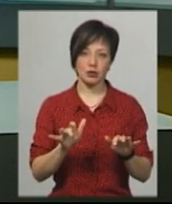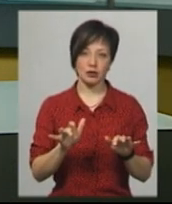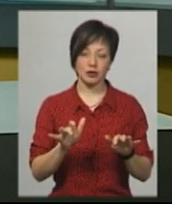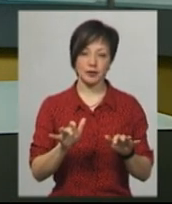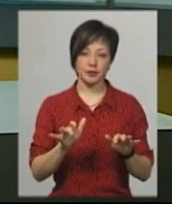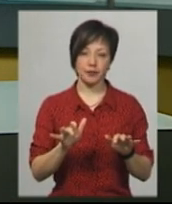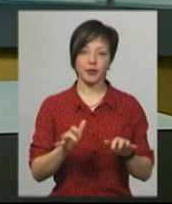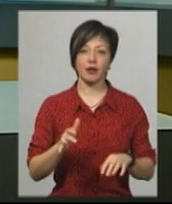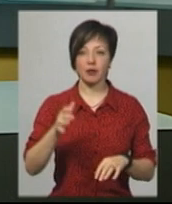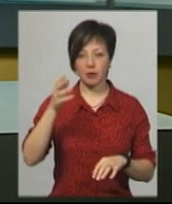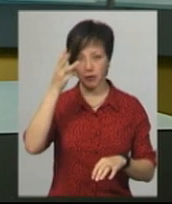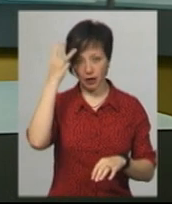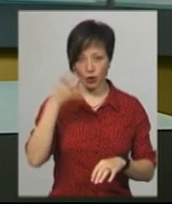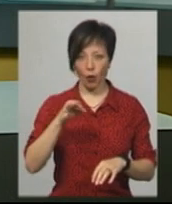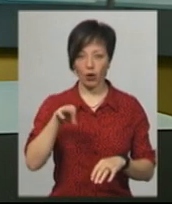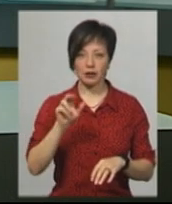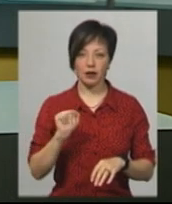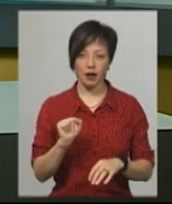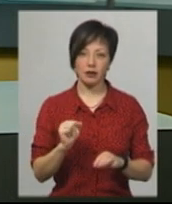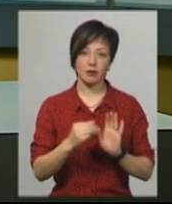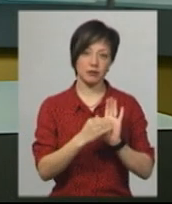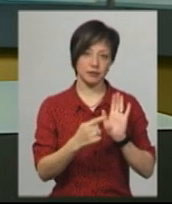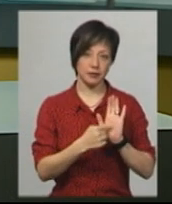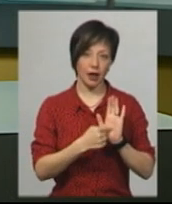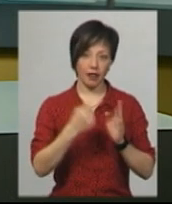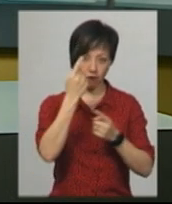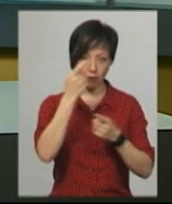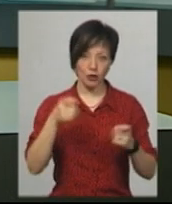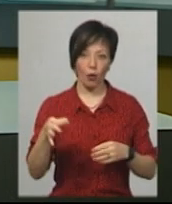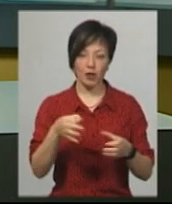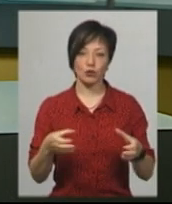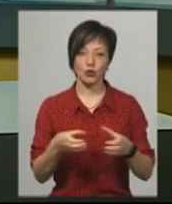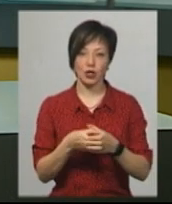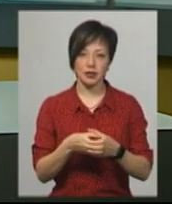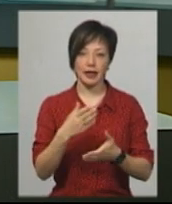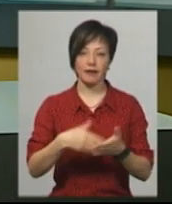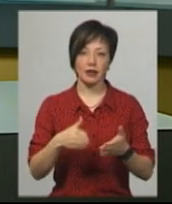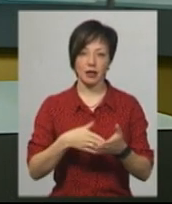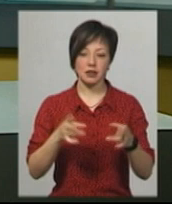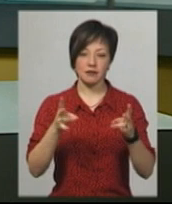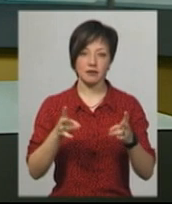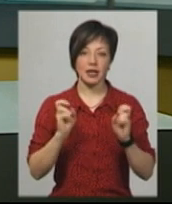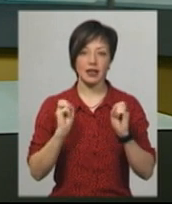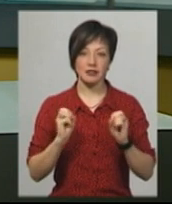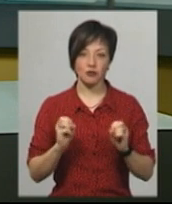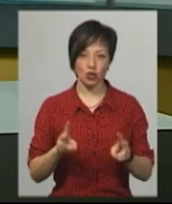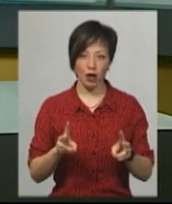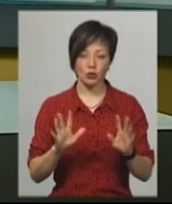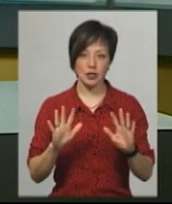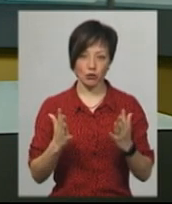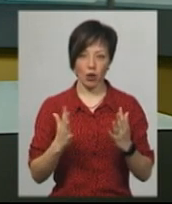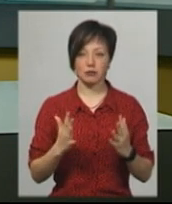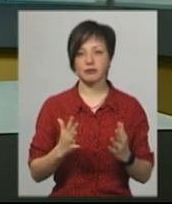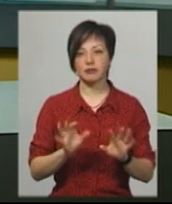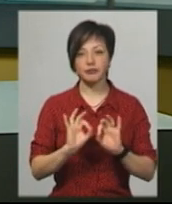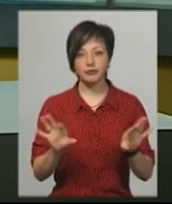національностей та релігій Інна Михайлова з посиланням на інформацію обласного штабу з ліквідації надзвичайної ситуації. У повідомленні